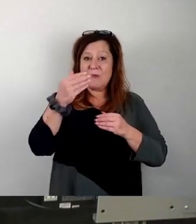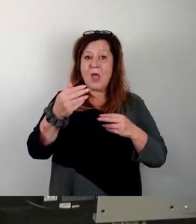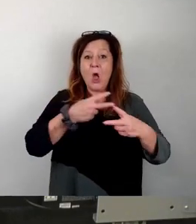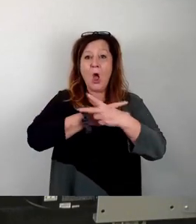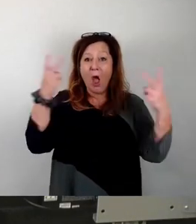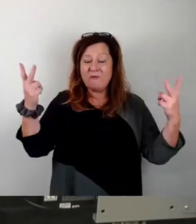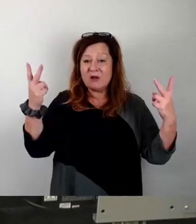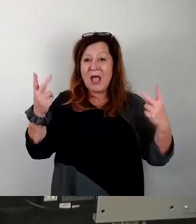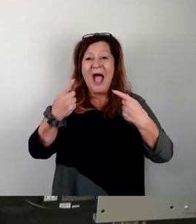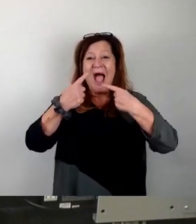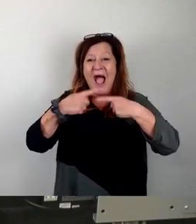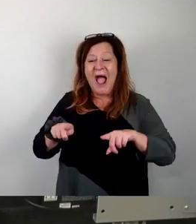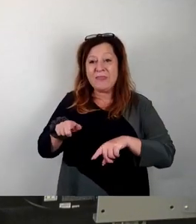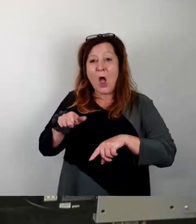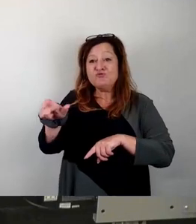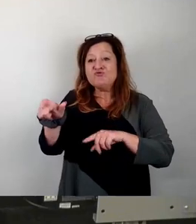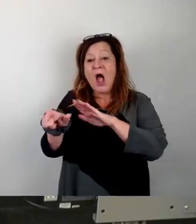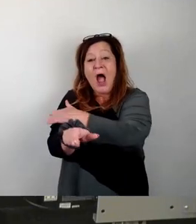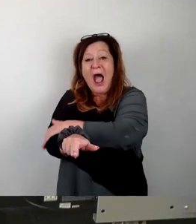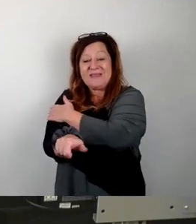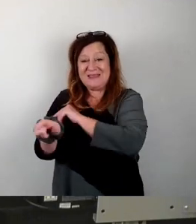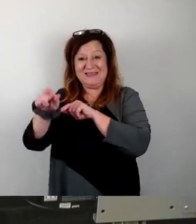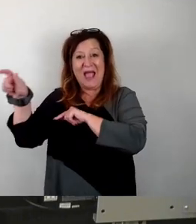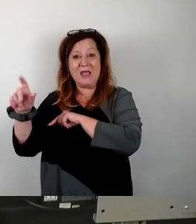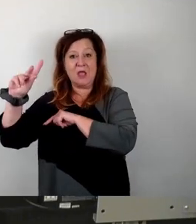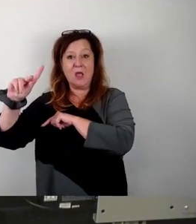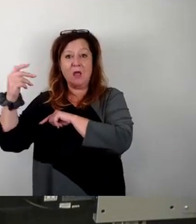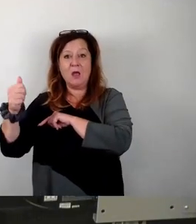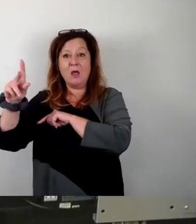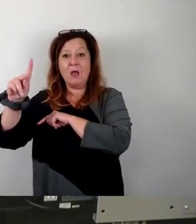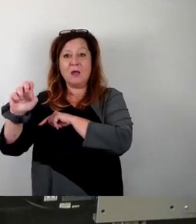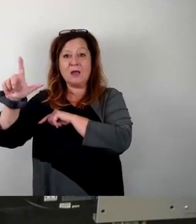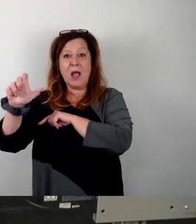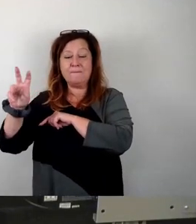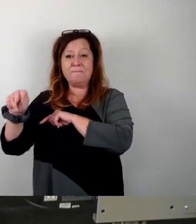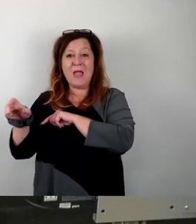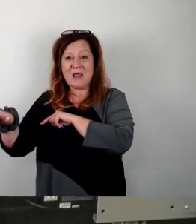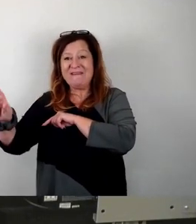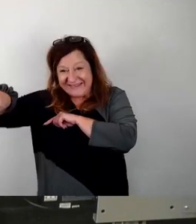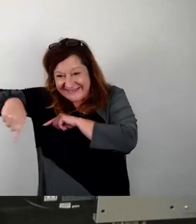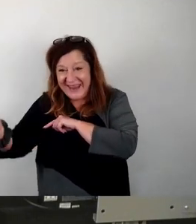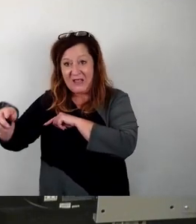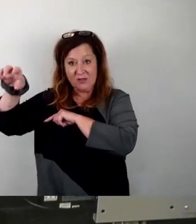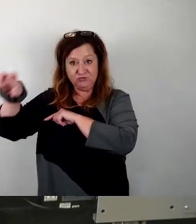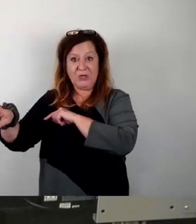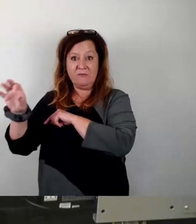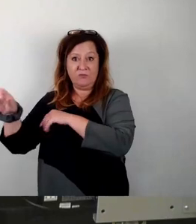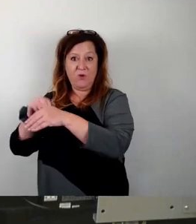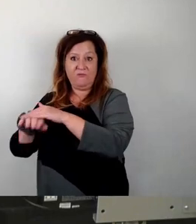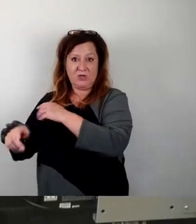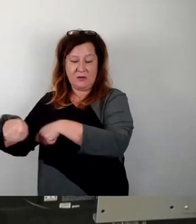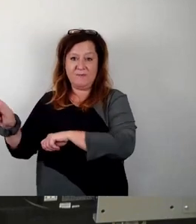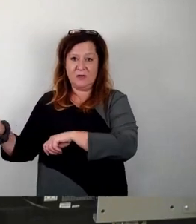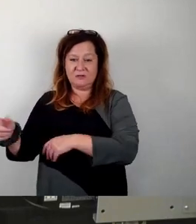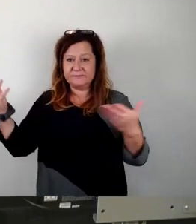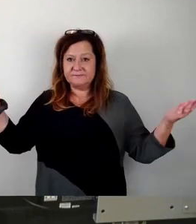anderen Straßenseite der Kesselsdorfer Straße auf dem Kapellenweg. Da gibt es den nächsten Standort, der gebaut werden soll und errichtet. Ja, meine Damen